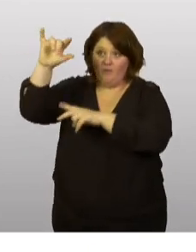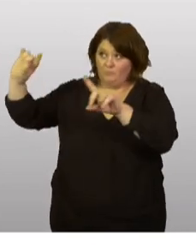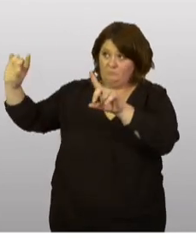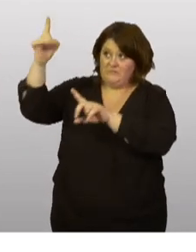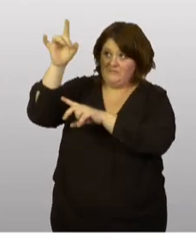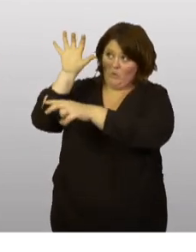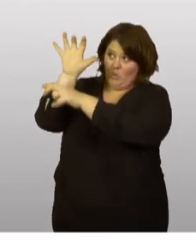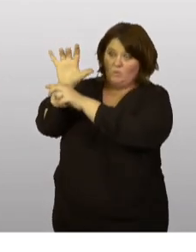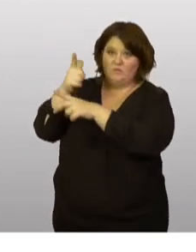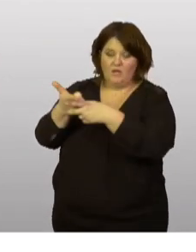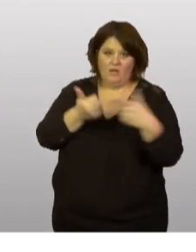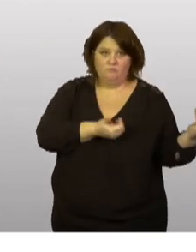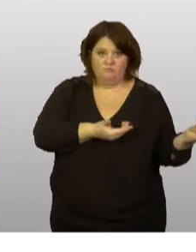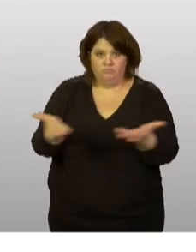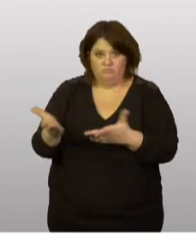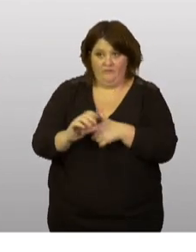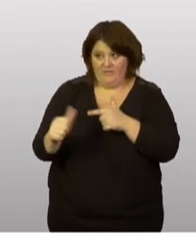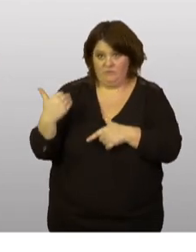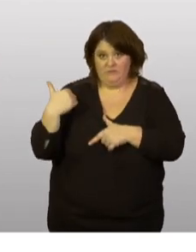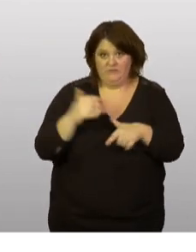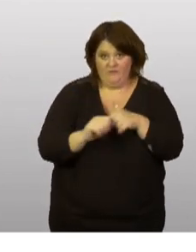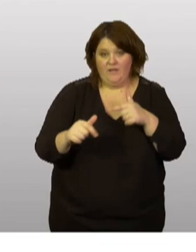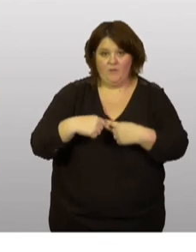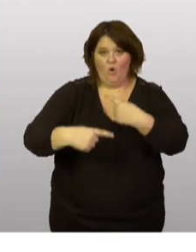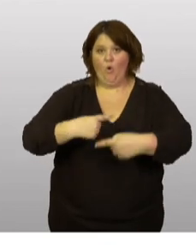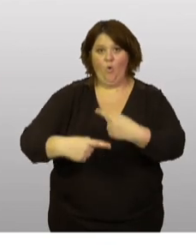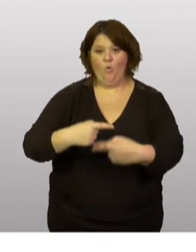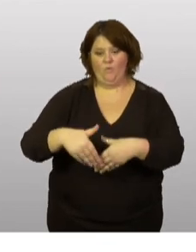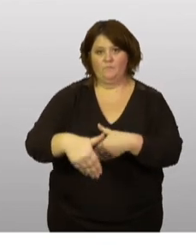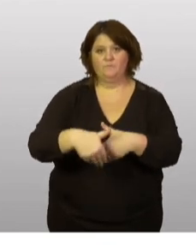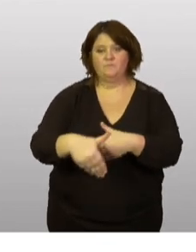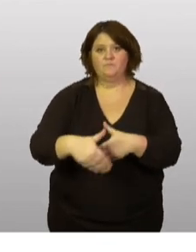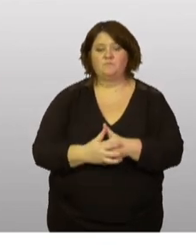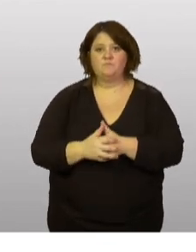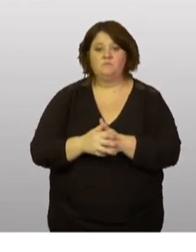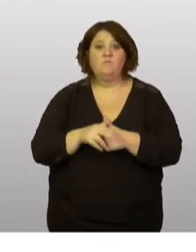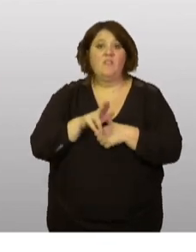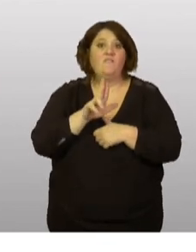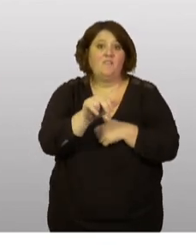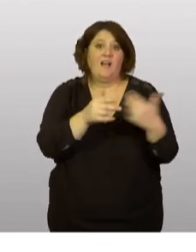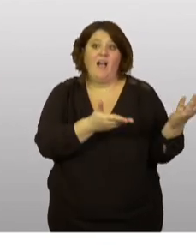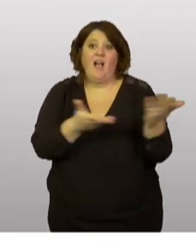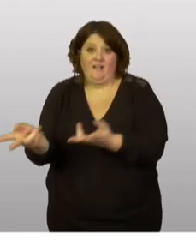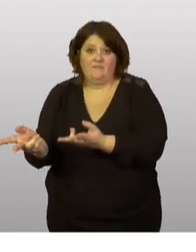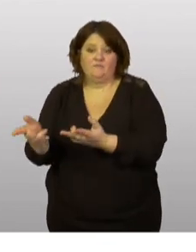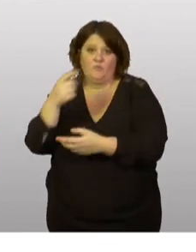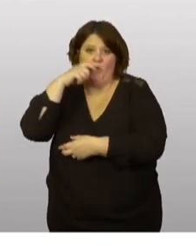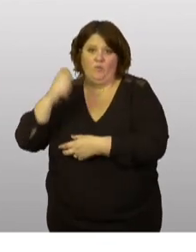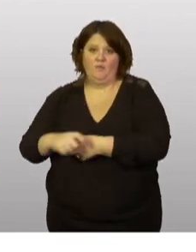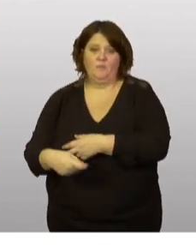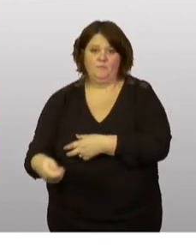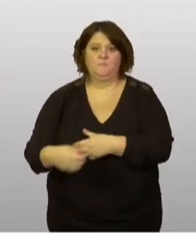partie est en cours, une partie a été faite, une autre est en cours et devrait prochainement arriver en Ukraine.